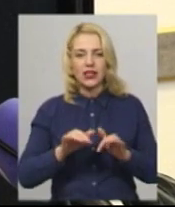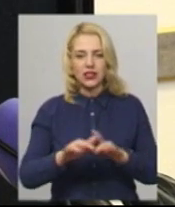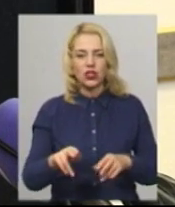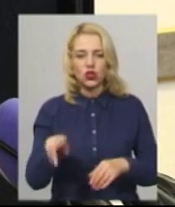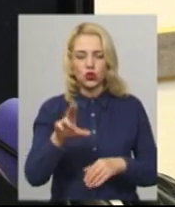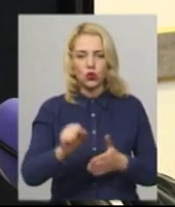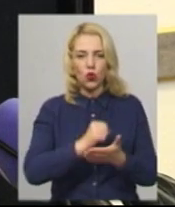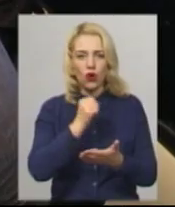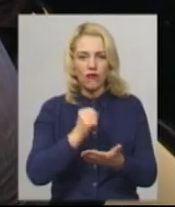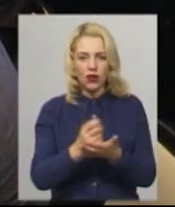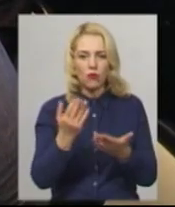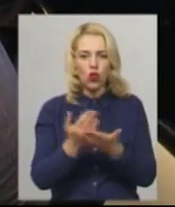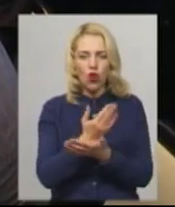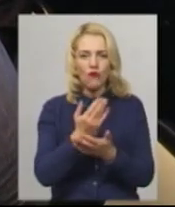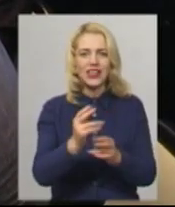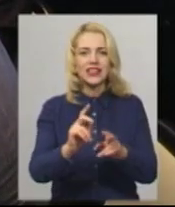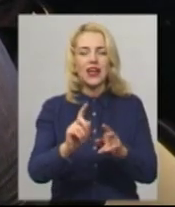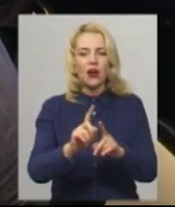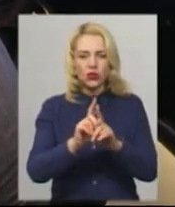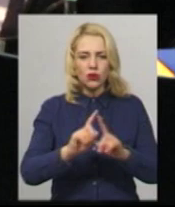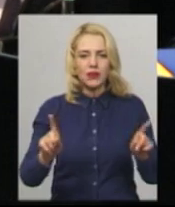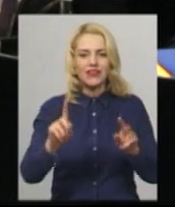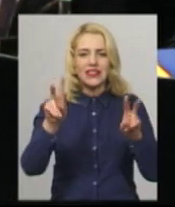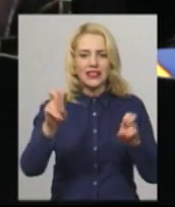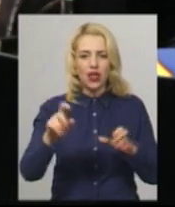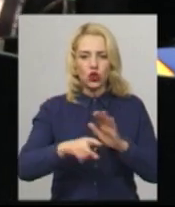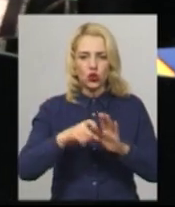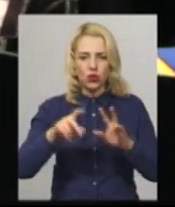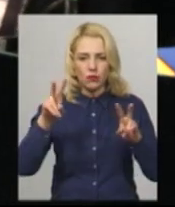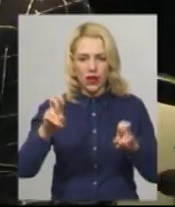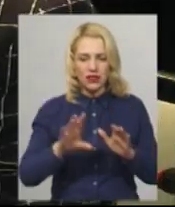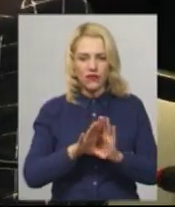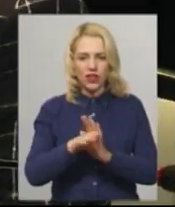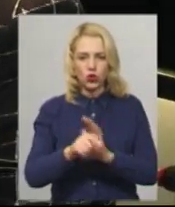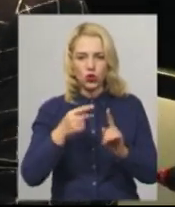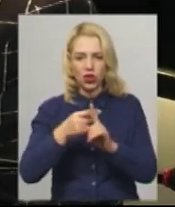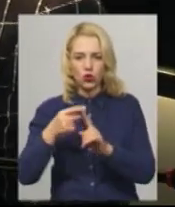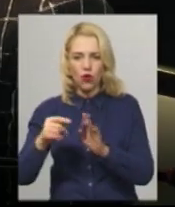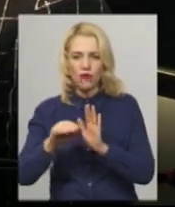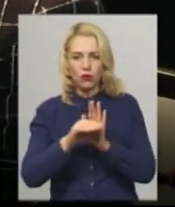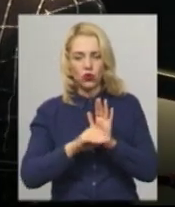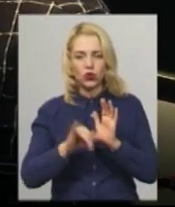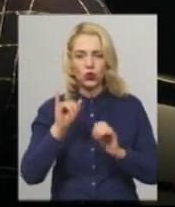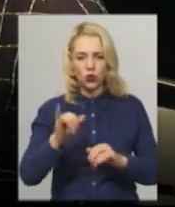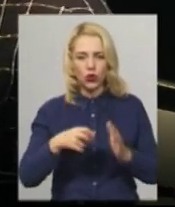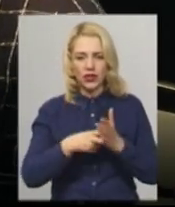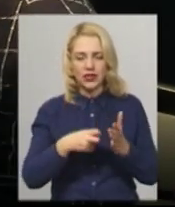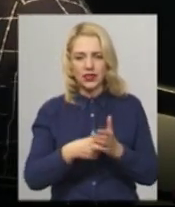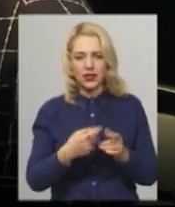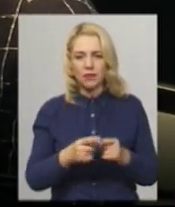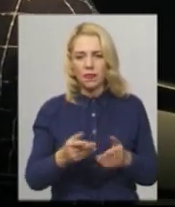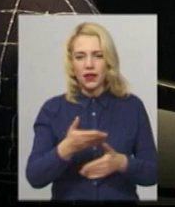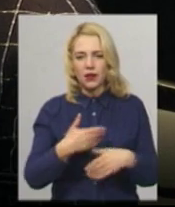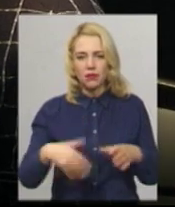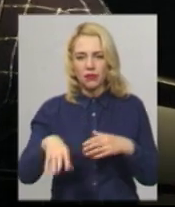особливий статус Донбасу. Міські обранці пропонували внесення додаткових пунктів у листі. Ми за мир без капітуляції, безумовно. Ми